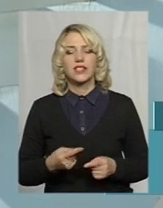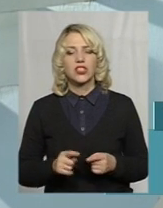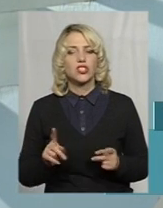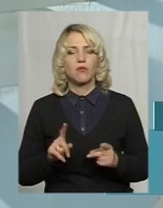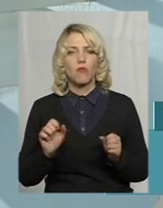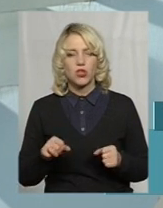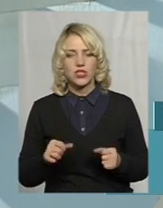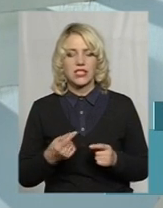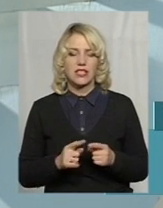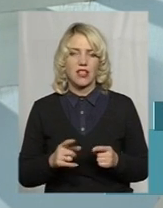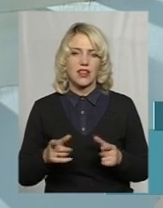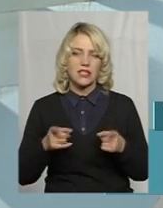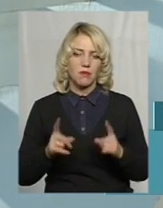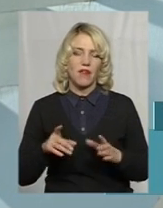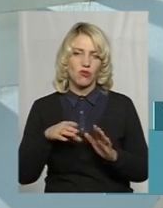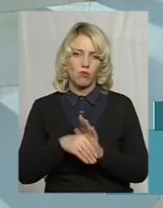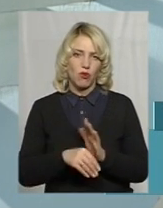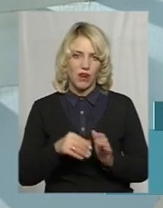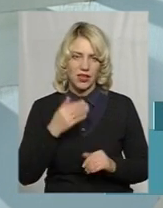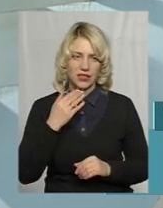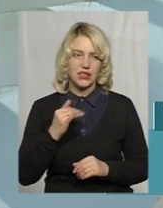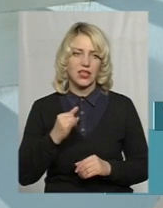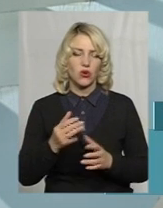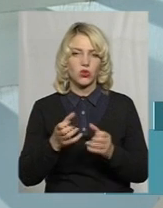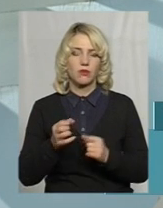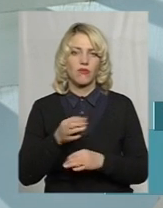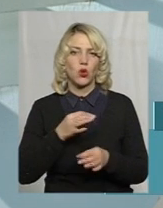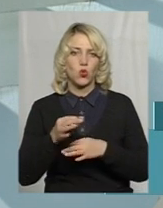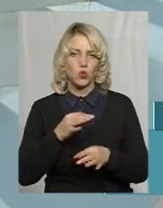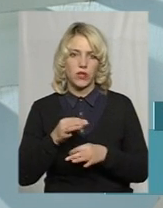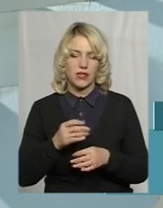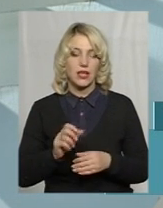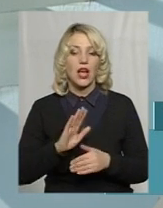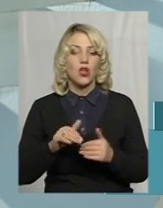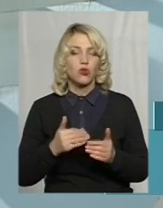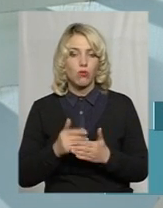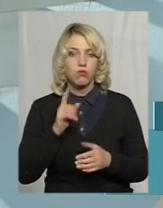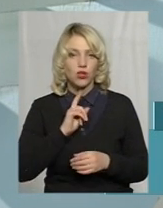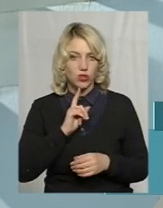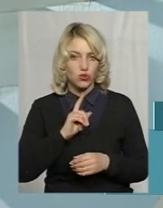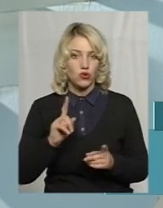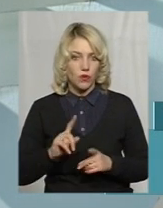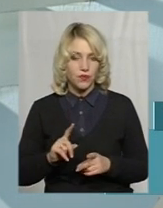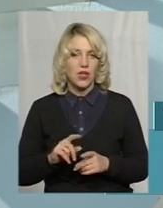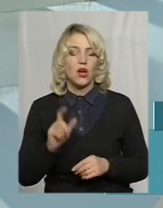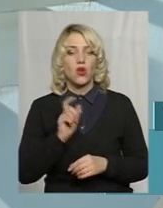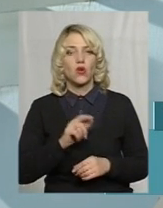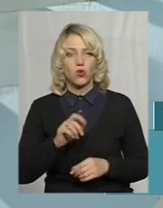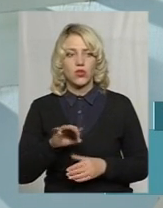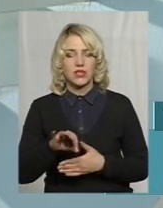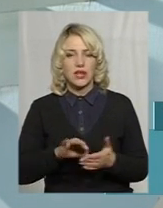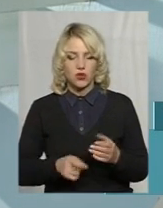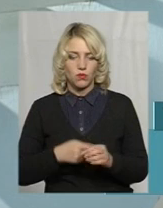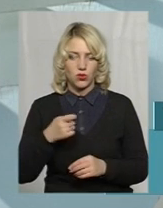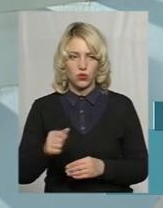можна це насправді впровадити. Ми отримували консультацію. Допоки що люди одразу подають